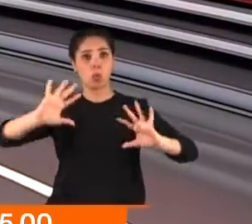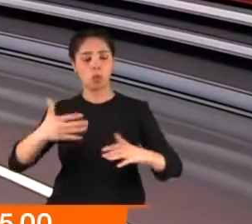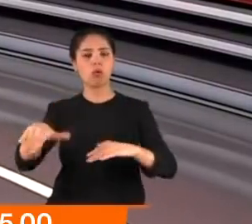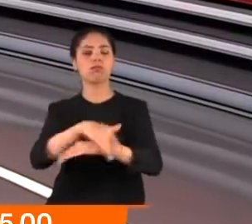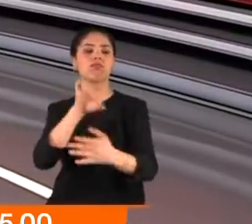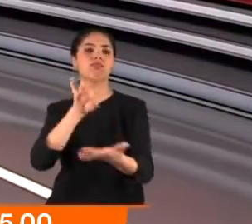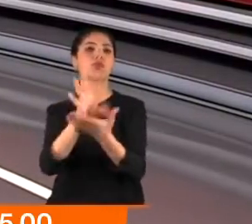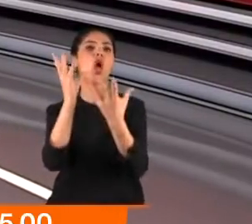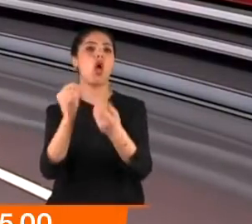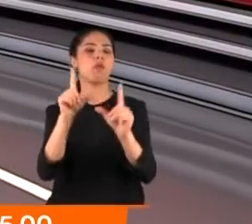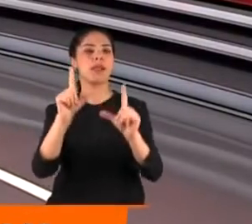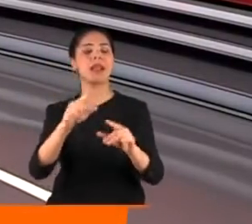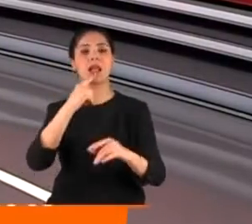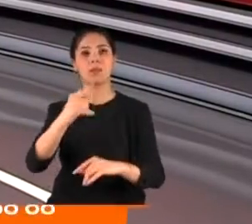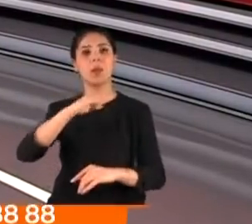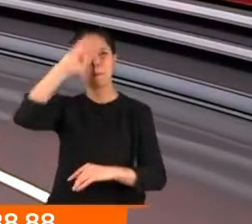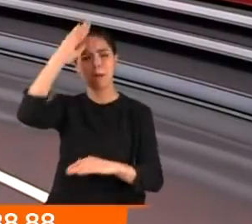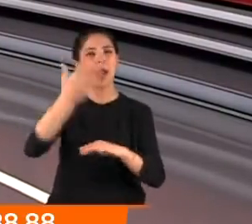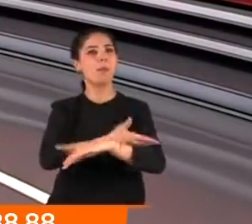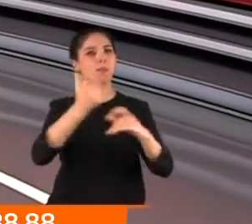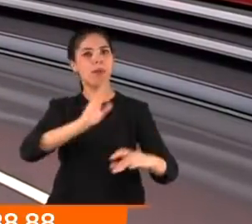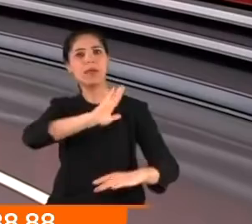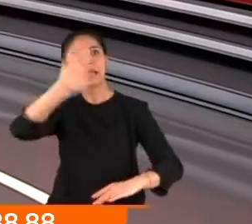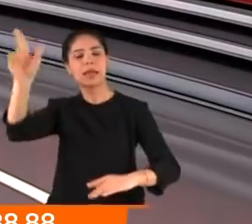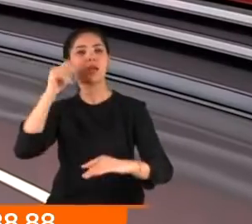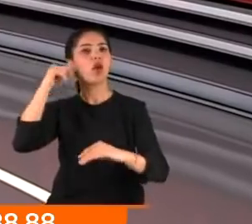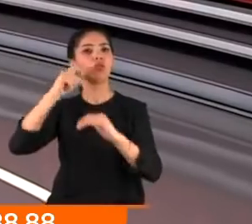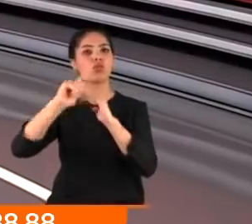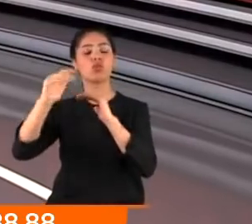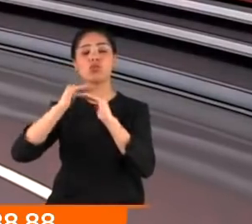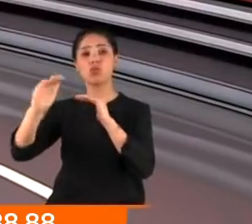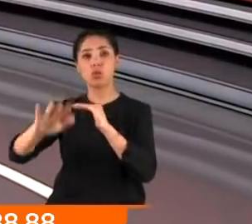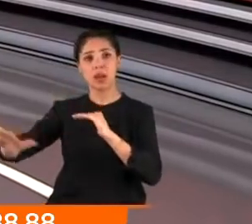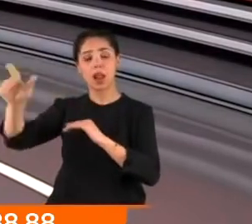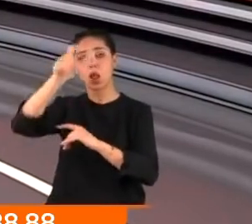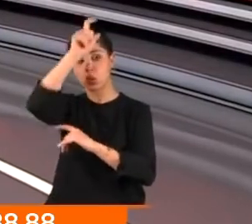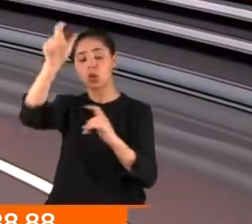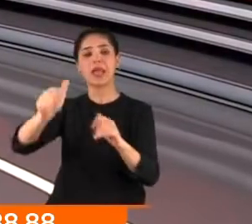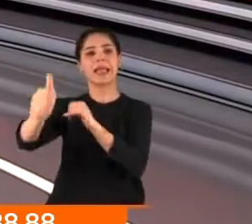sınır dışı edilmeli. Bayramda memleketine gidebilen Suriyelilerin Türkiye'ye dönmelerine gerek yok.